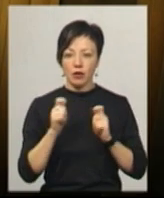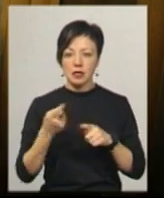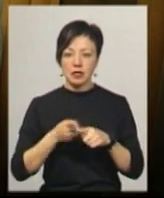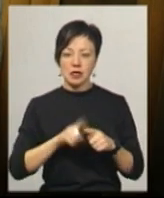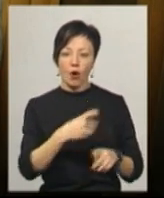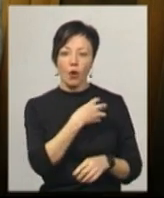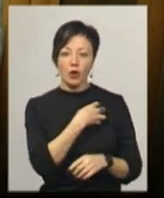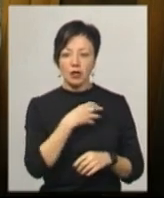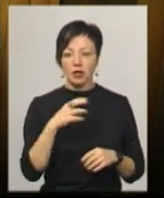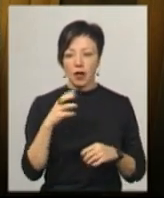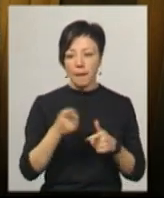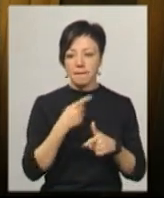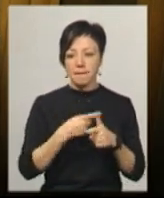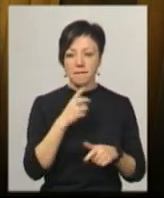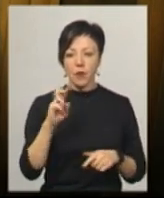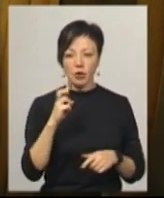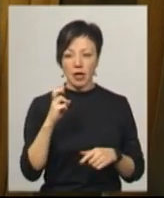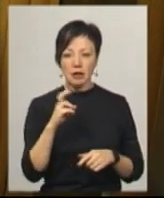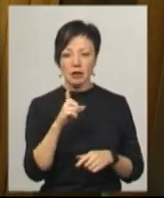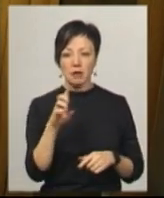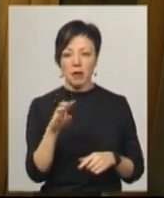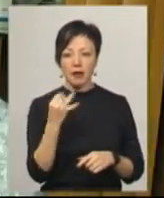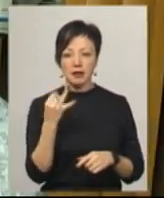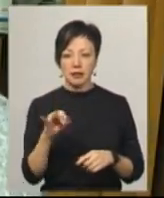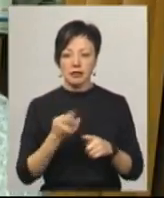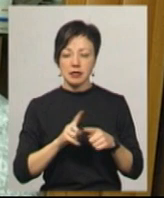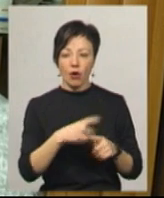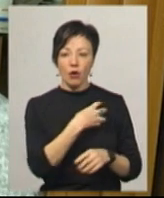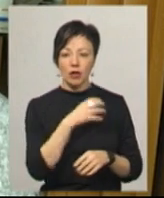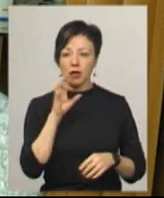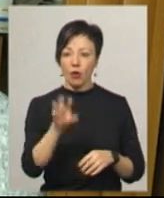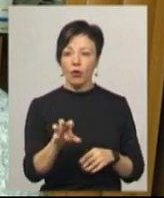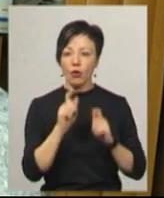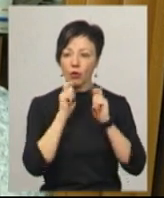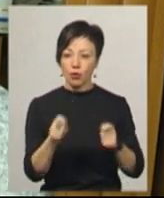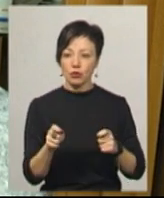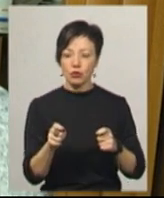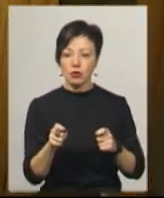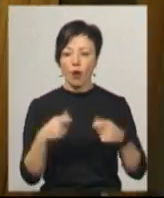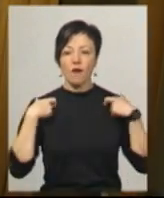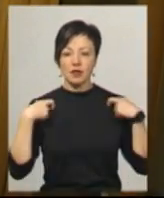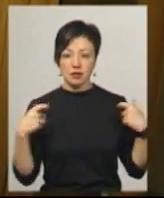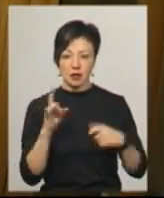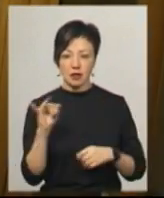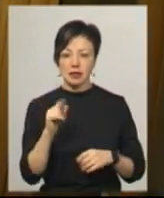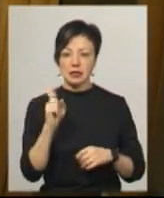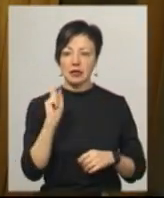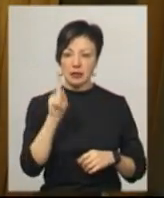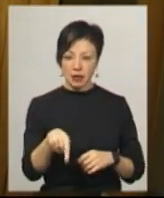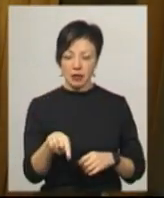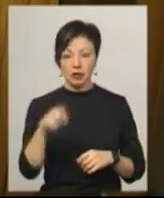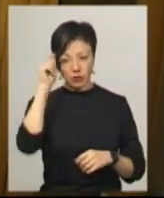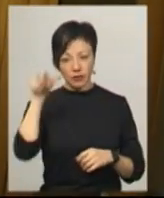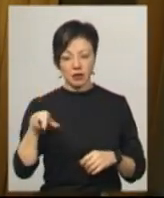Хмельницького. Я вже потім знавала, пізніше, це орден, яким нагороджуються офіцери. За те, що він